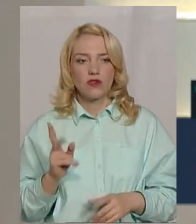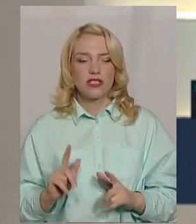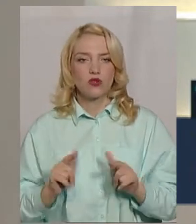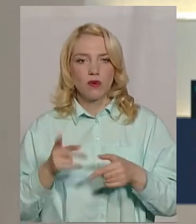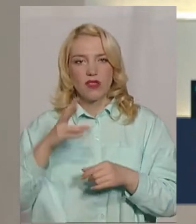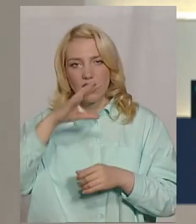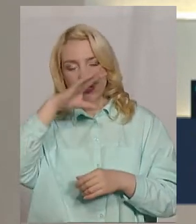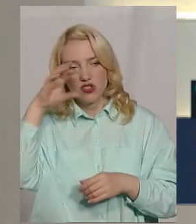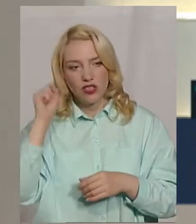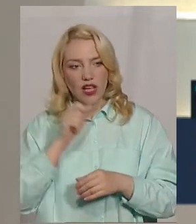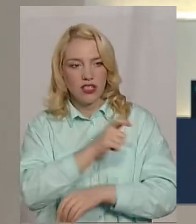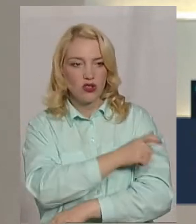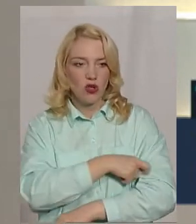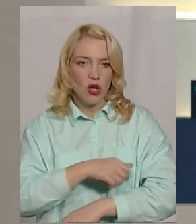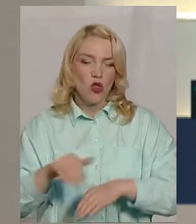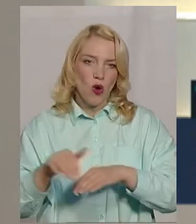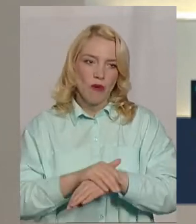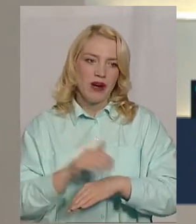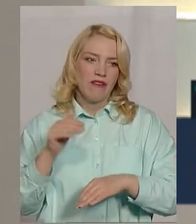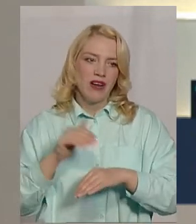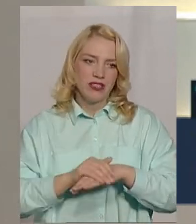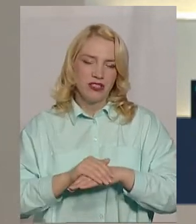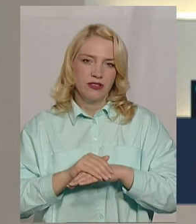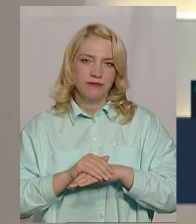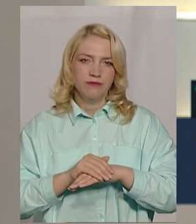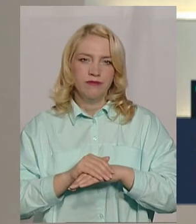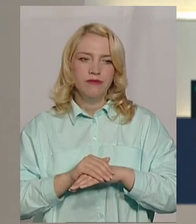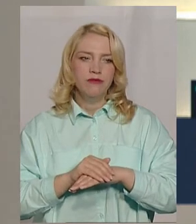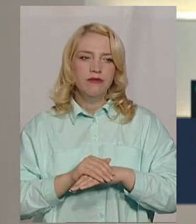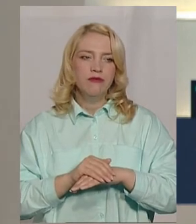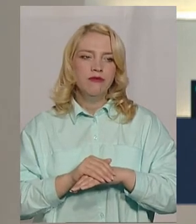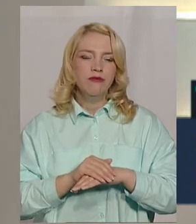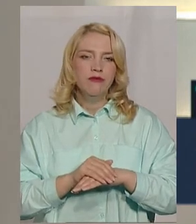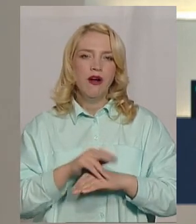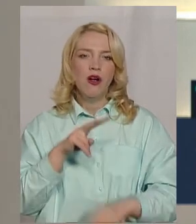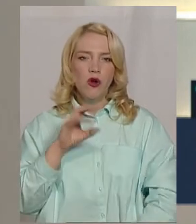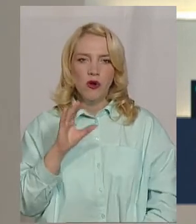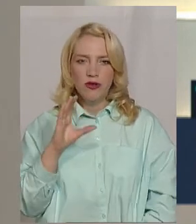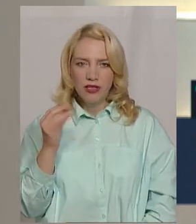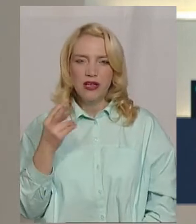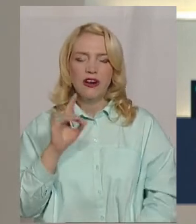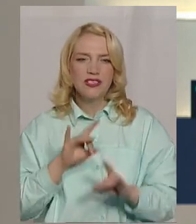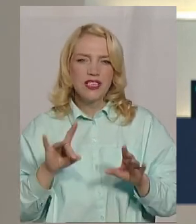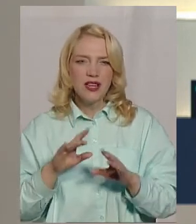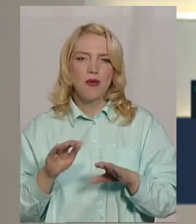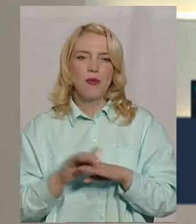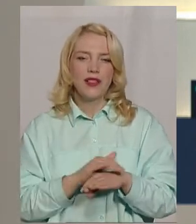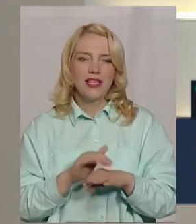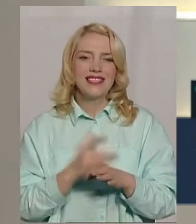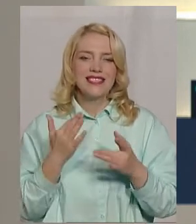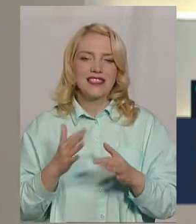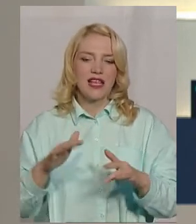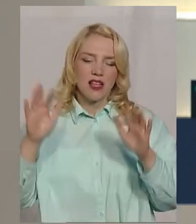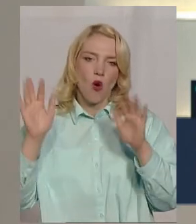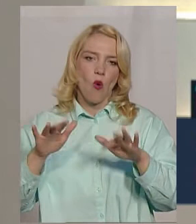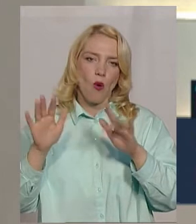на нічне чергування. Добрий вечір. Доброго вечора. Пані Люся, розкажіть, будь ласка, скільки опадів